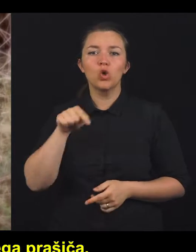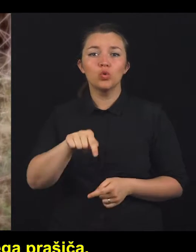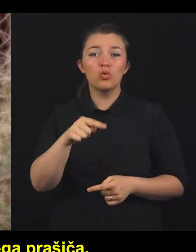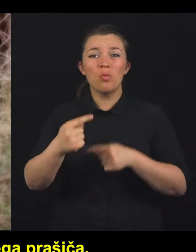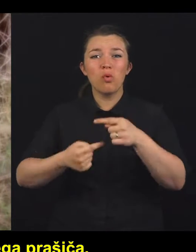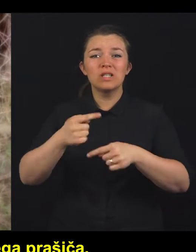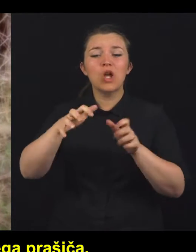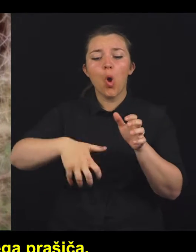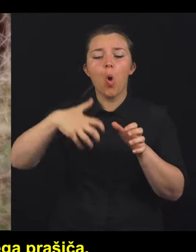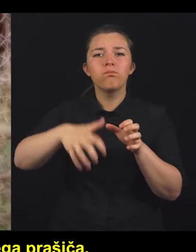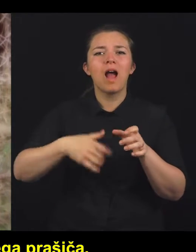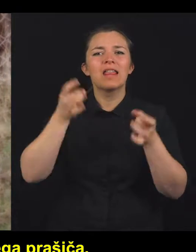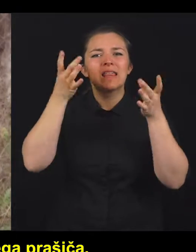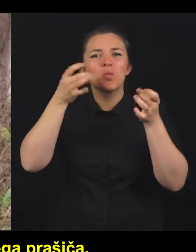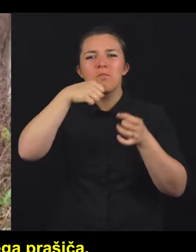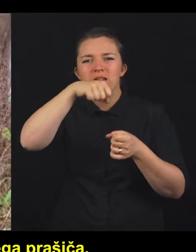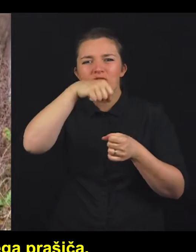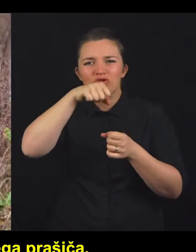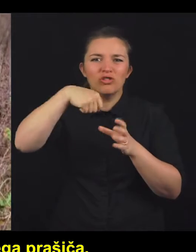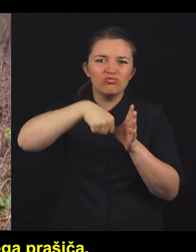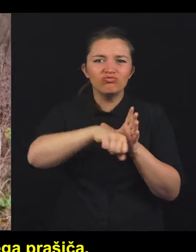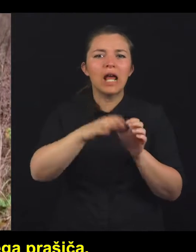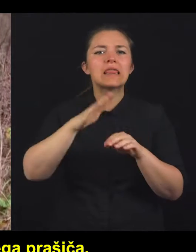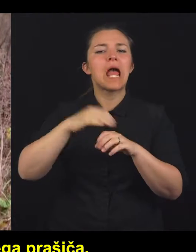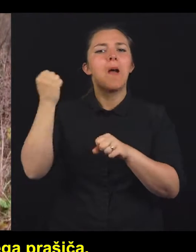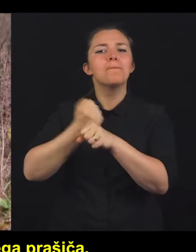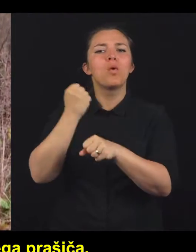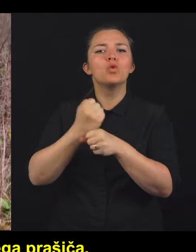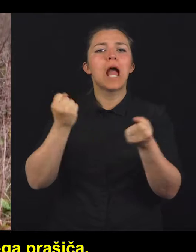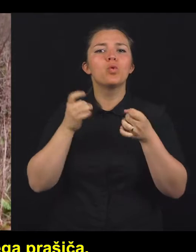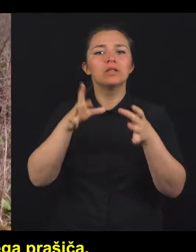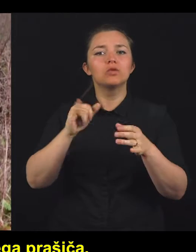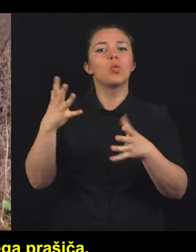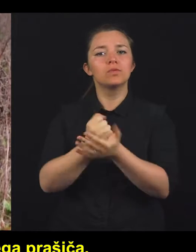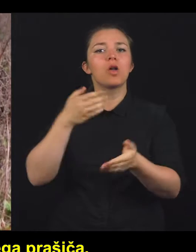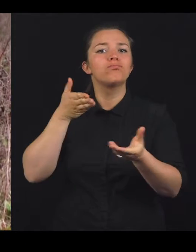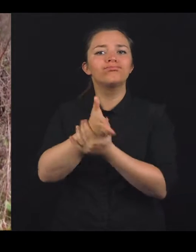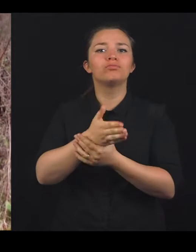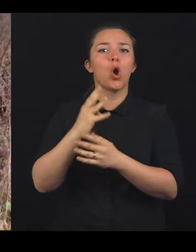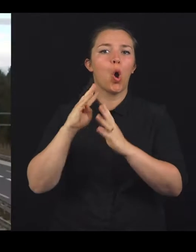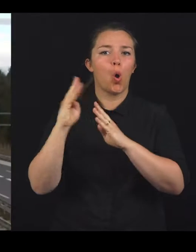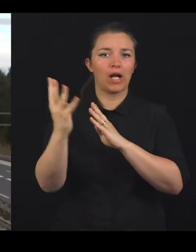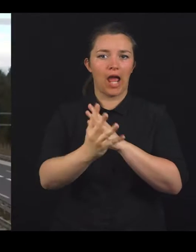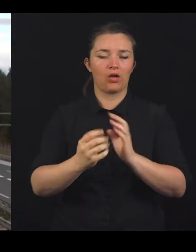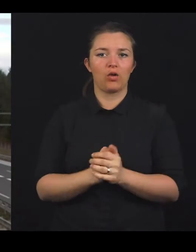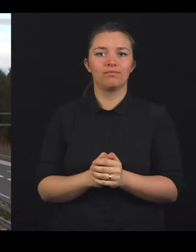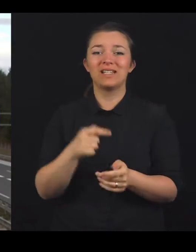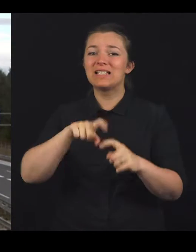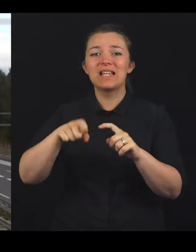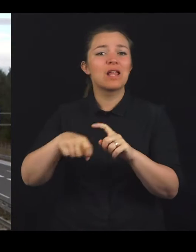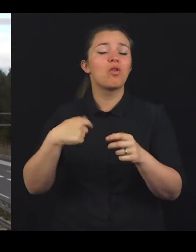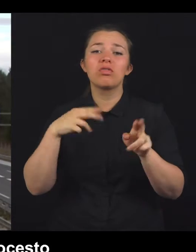To so posledice kopanja divjega prašiča, ki se je na pomorski avtocesti prebil skozi ograjo. Zadejo se ne da